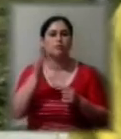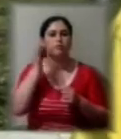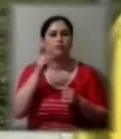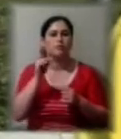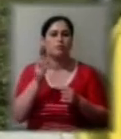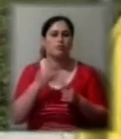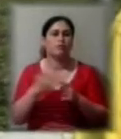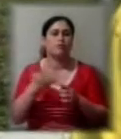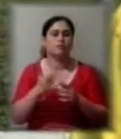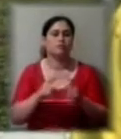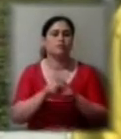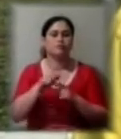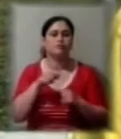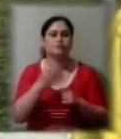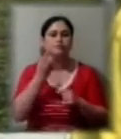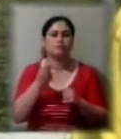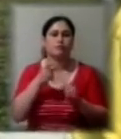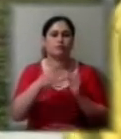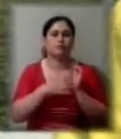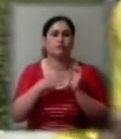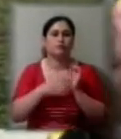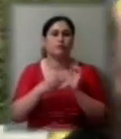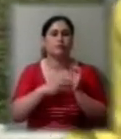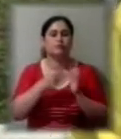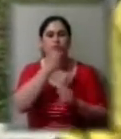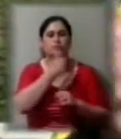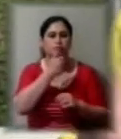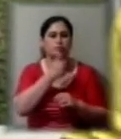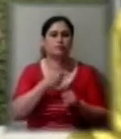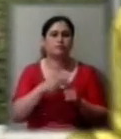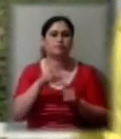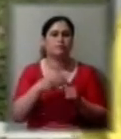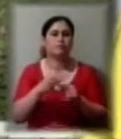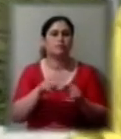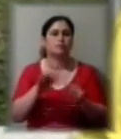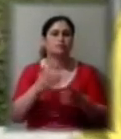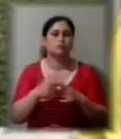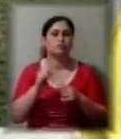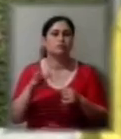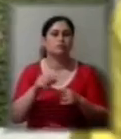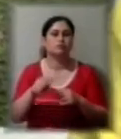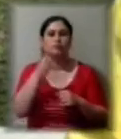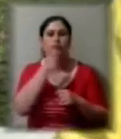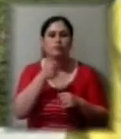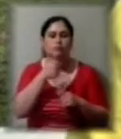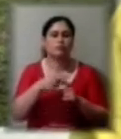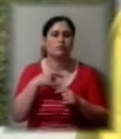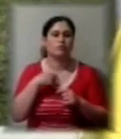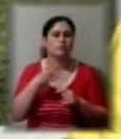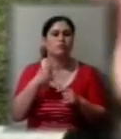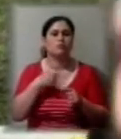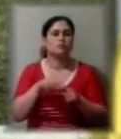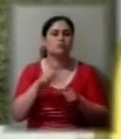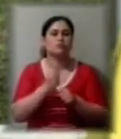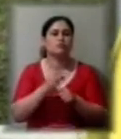розпочинали ще у 1998 році, але так сталося, що за всі ці роки я на «Мельпомене» робила все, що завгодно.